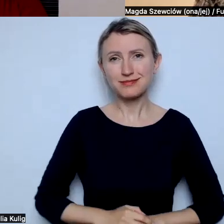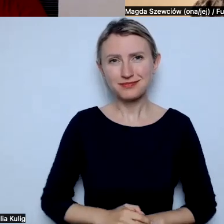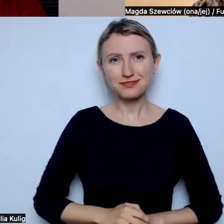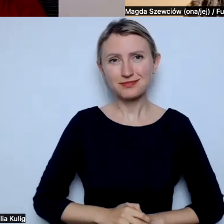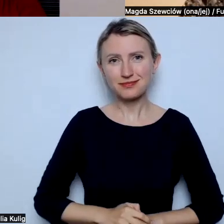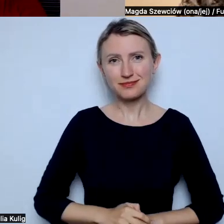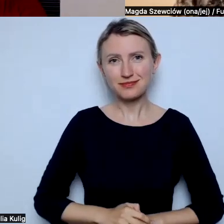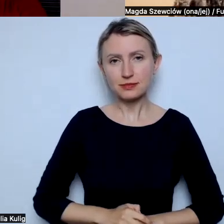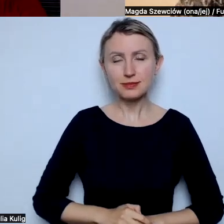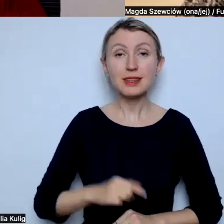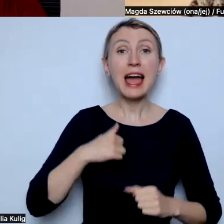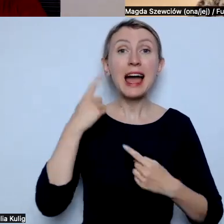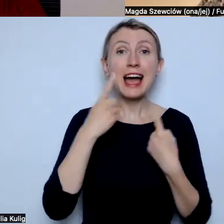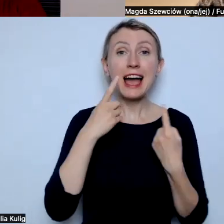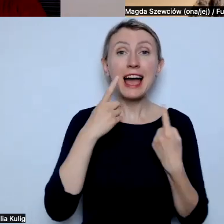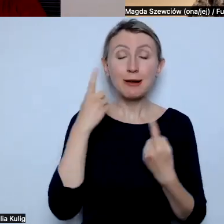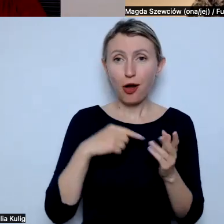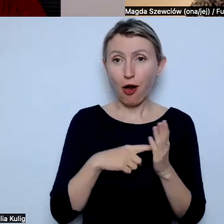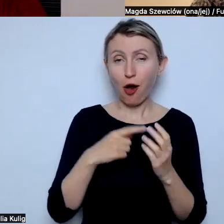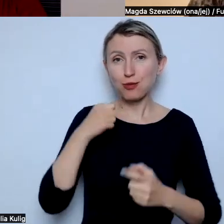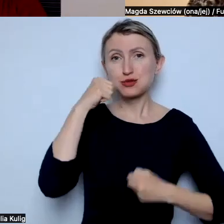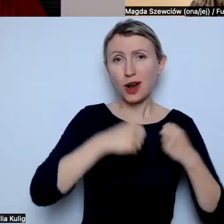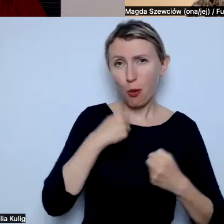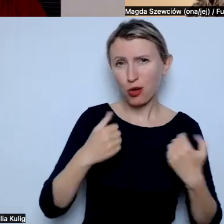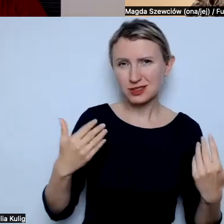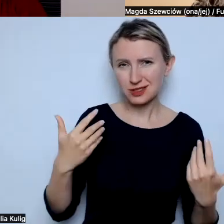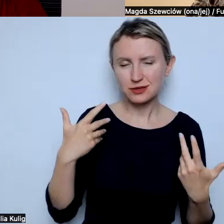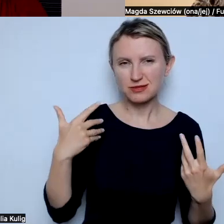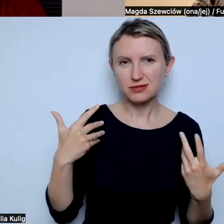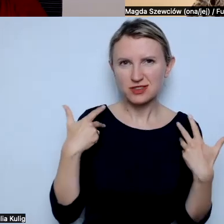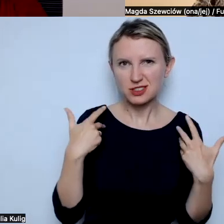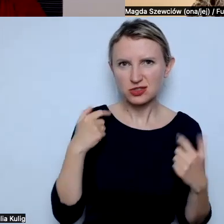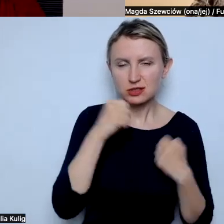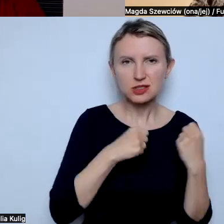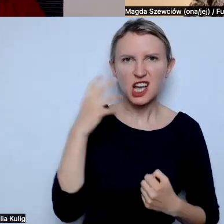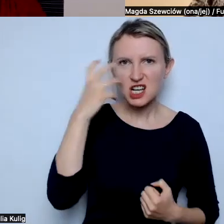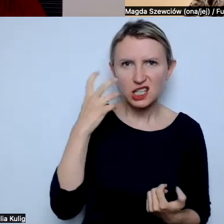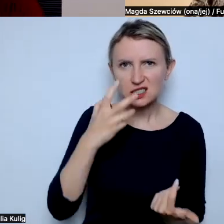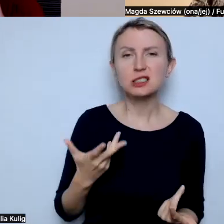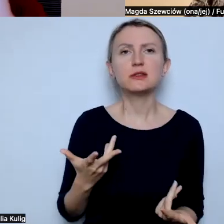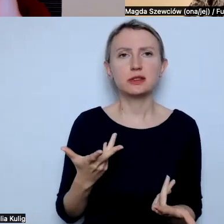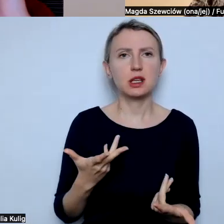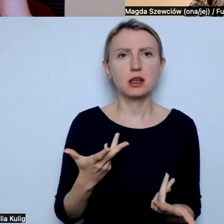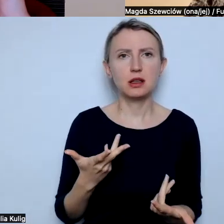Myślę, że jeżeli tutaj mówimy o przemocy fizycznej, czy o takiej bardzo agresywnej, czy przemocowej